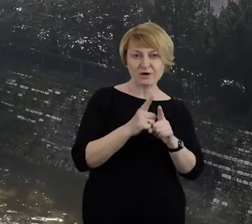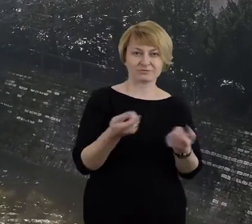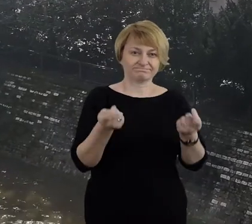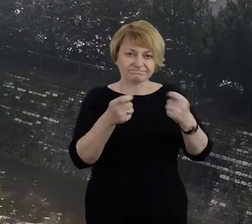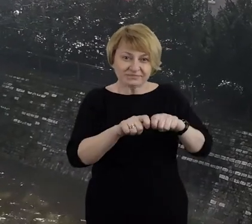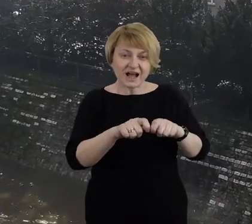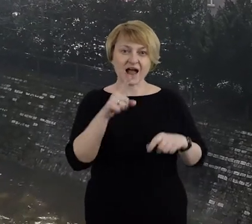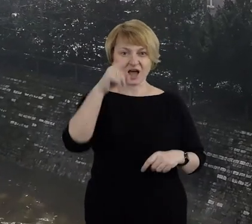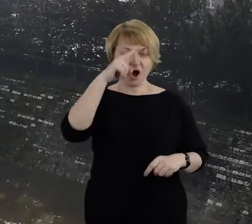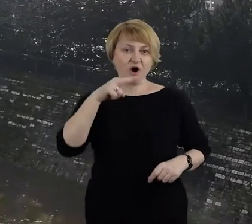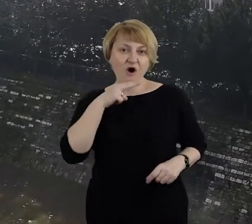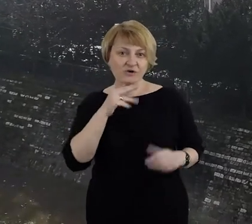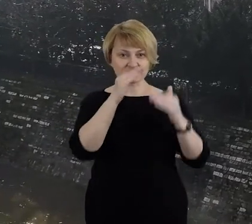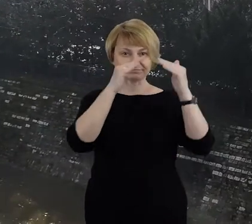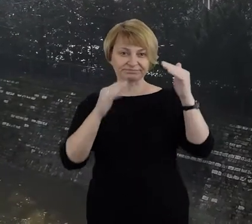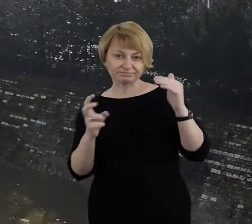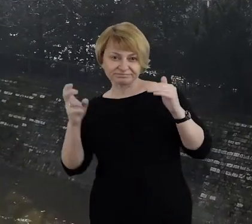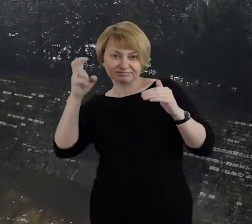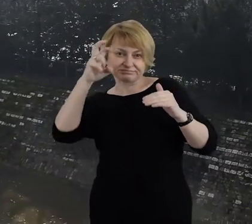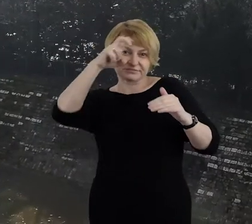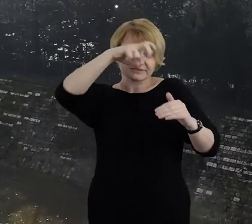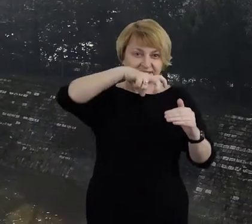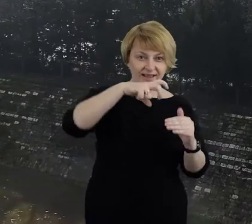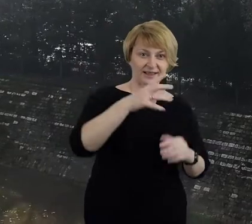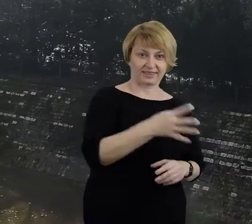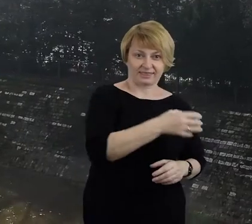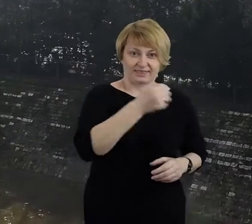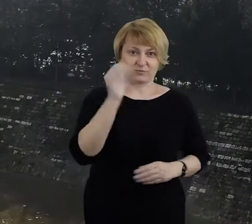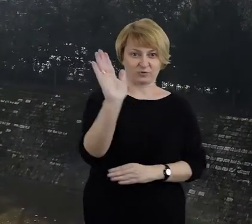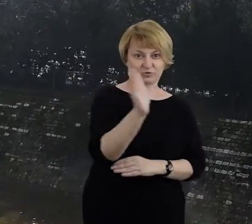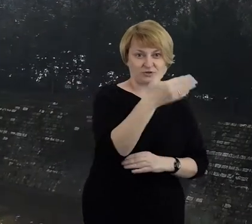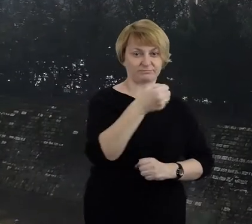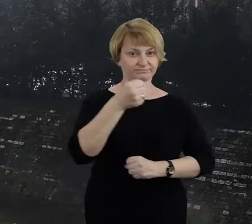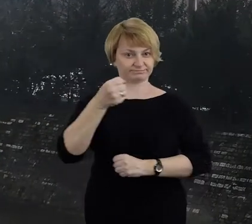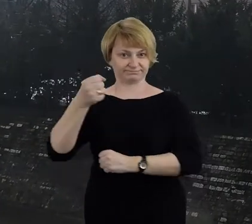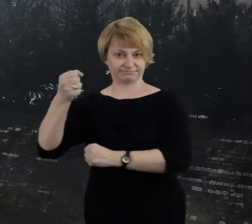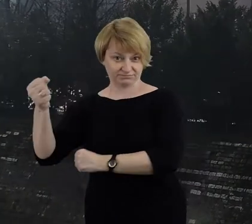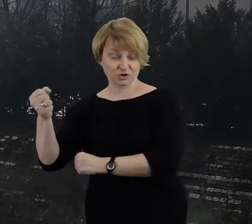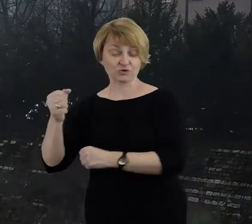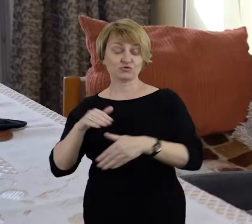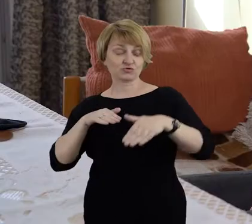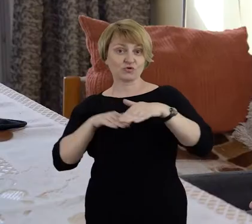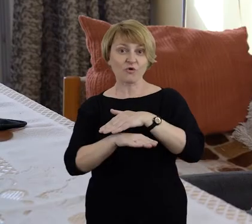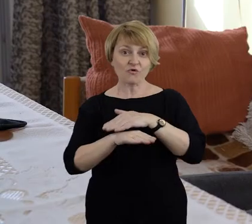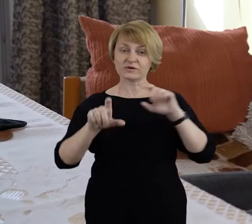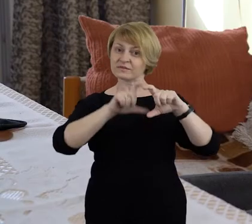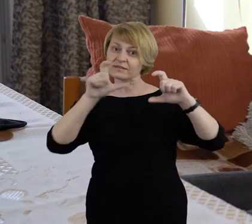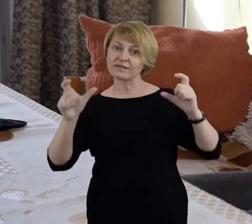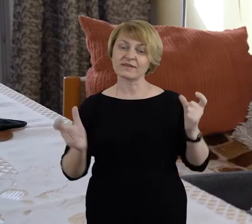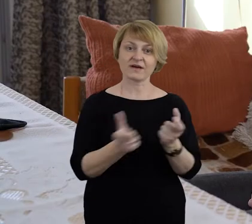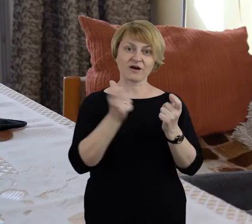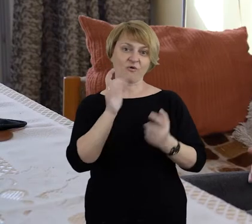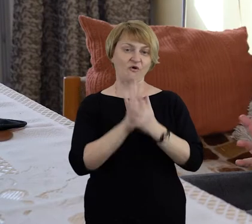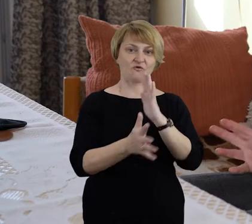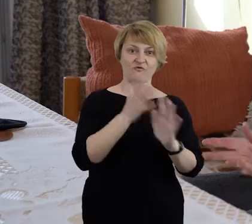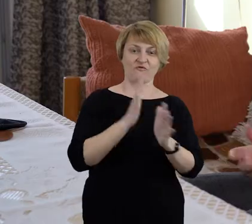przelazł i ten sztandar wyprowadził stamtąd. No i przechował przez całą wojnę,